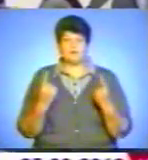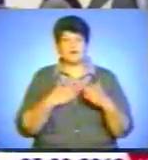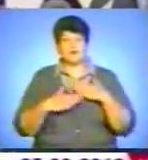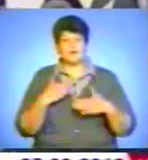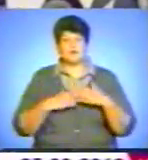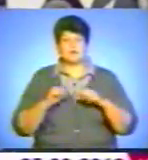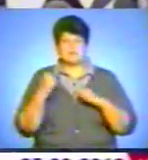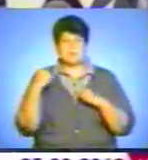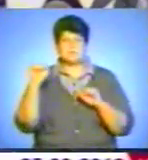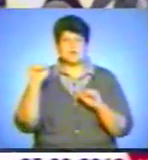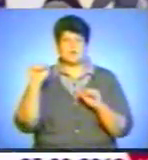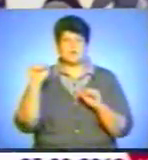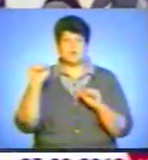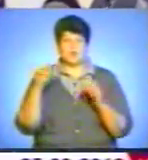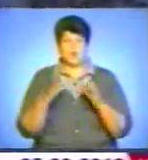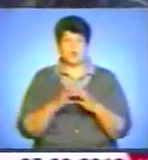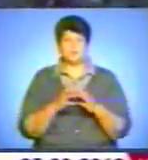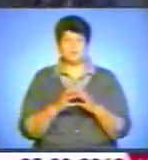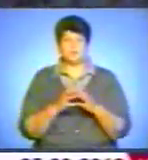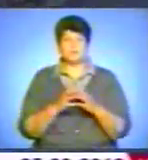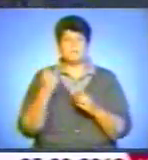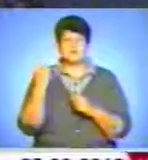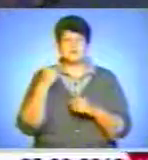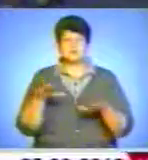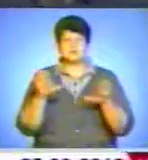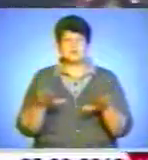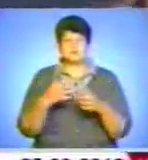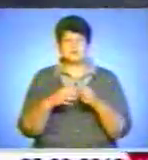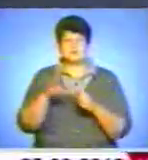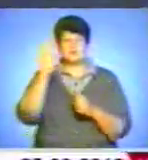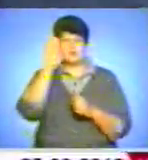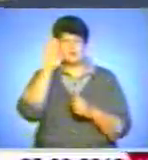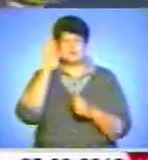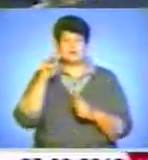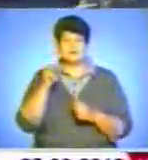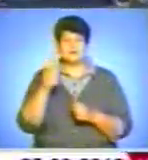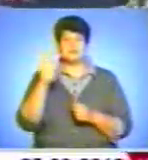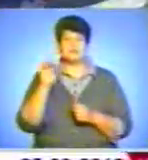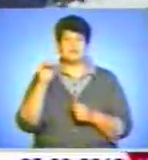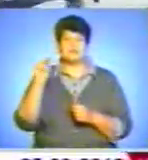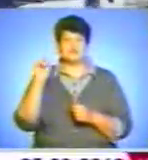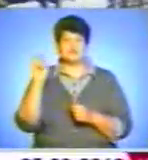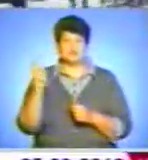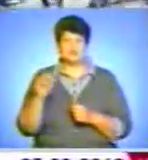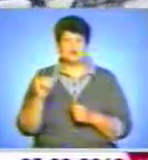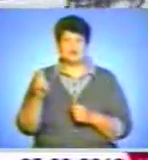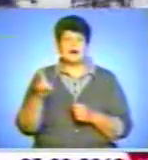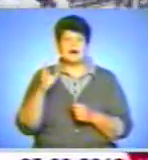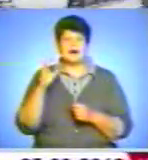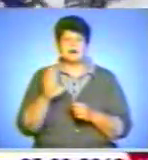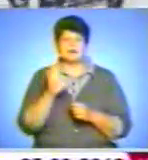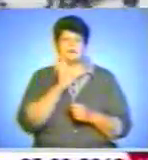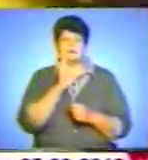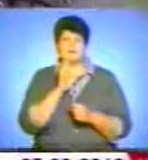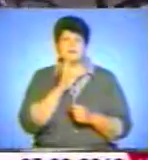за перемогу з команди. Перше місце серед юнаків посів тернополянин Тарас Шевчук. А серед дівчат Софія прийме зі